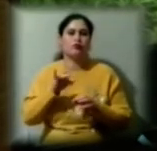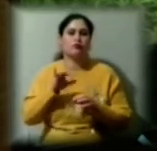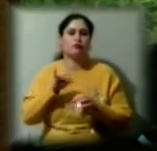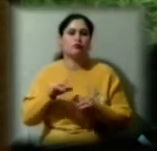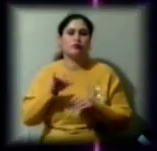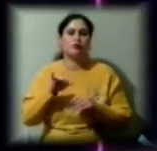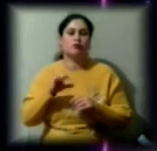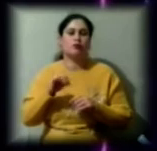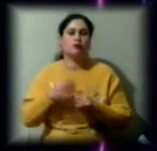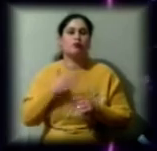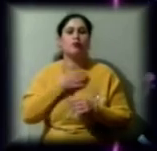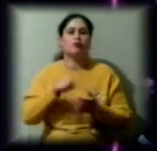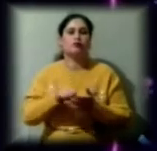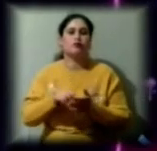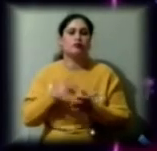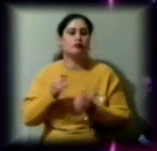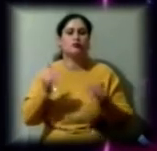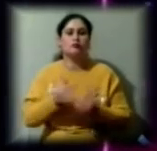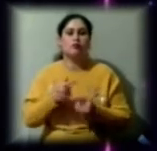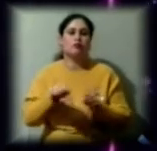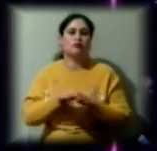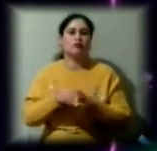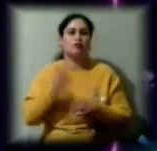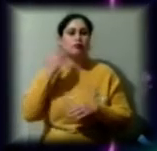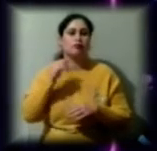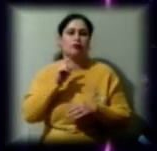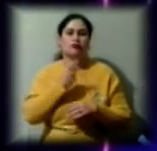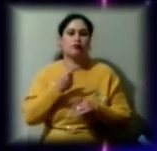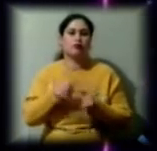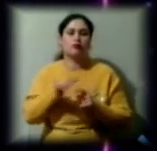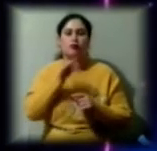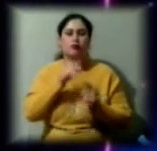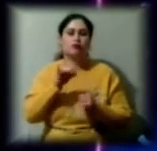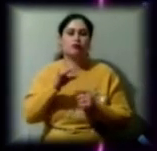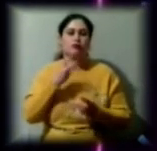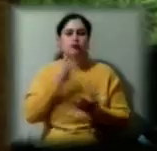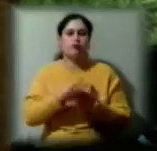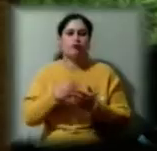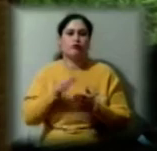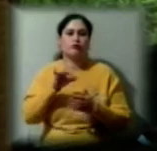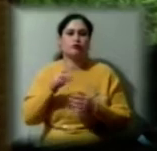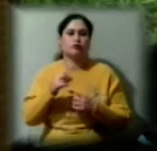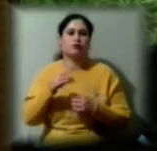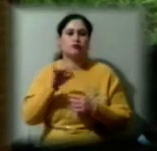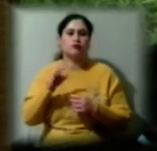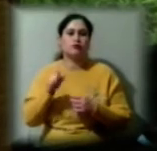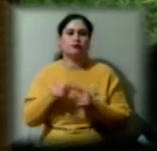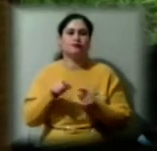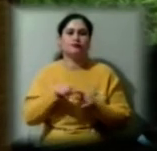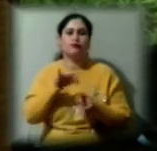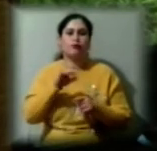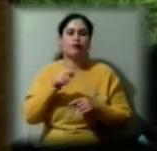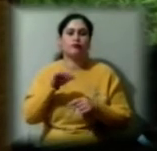Активність учасників не знизилася порівняно з минулими фестивалями, коли журі переглядало виступи на сцені. Такого формату фестивалю ми